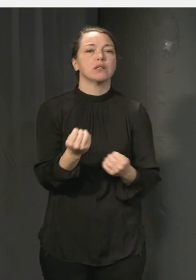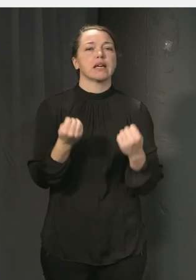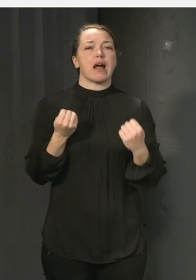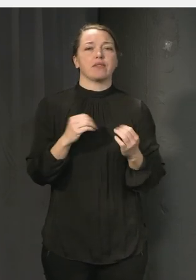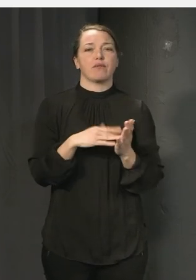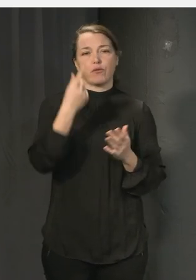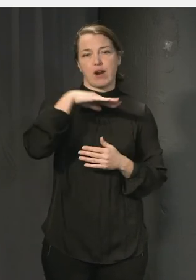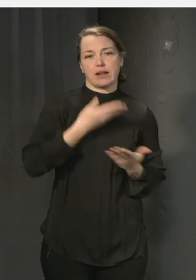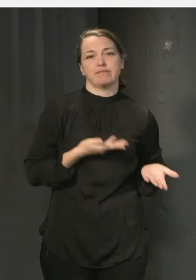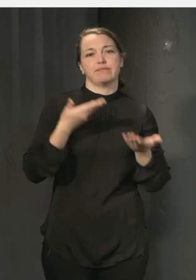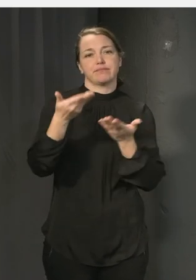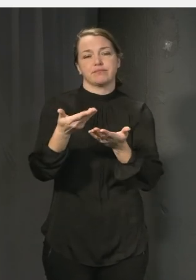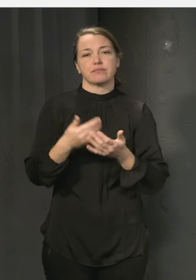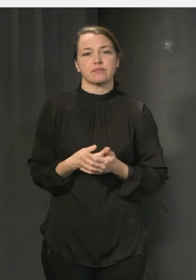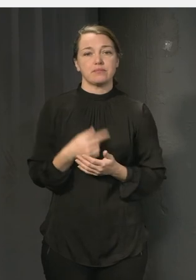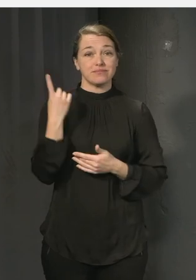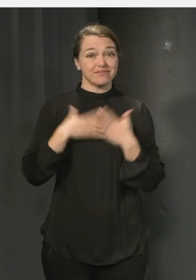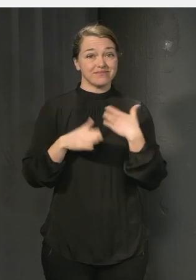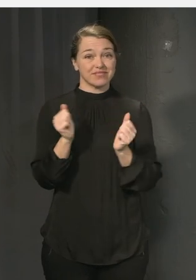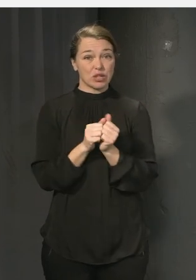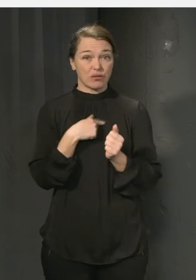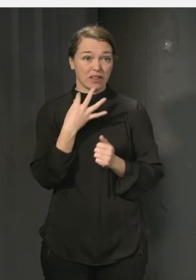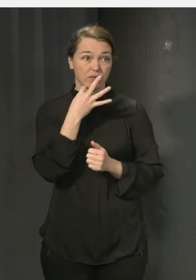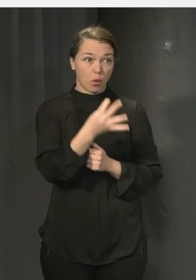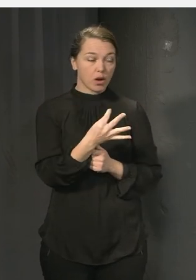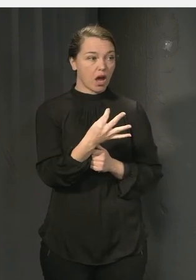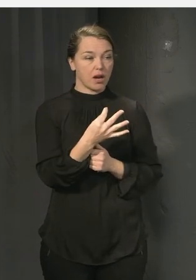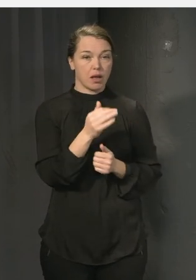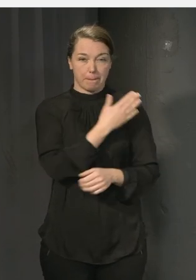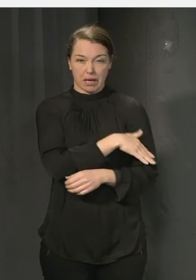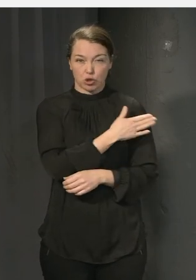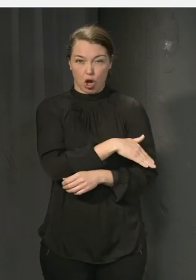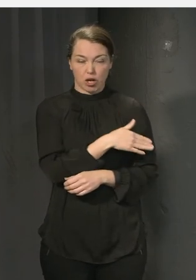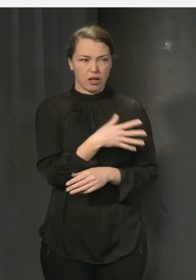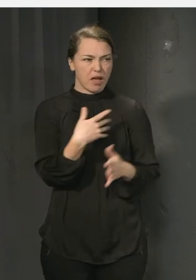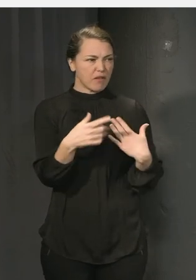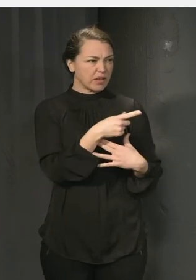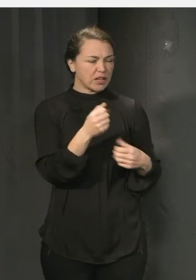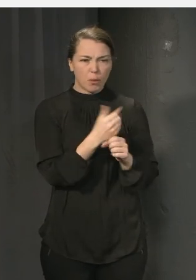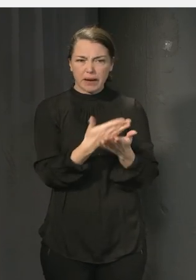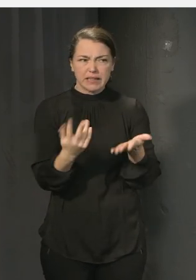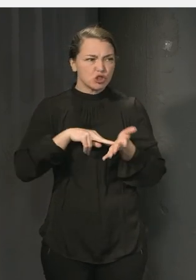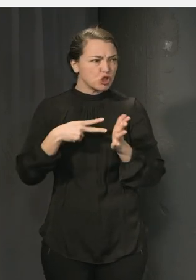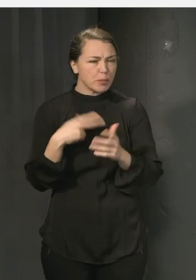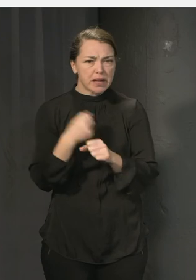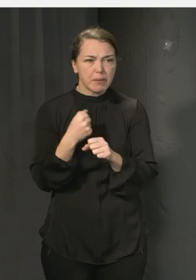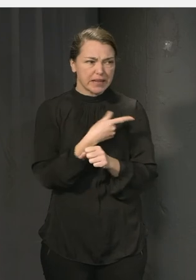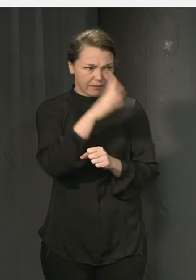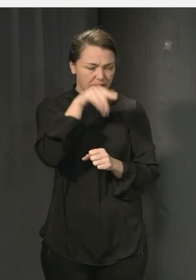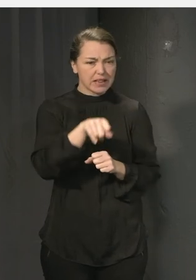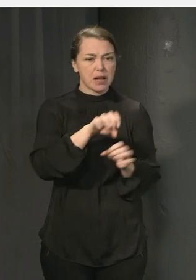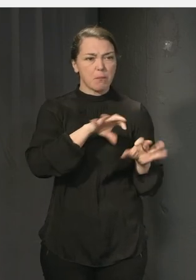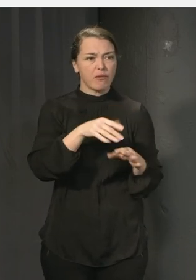intressant sak som vi ser när vi frågar många varför jobbar ni inte mer med det här systematiska när ni vet att det påverkar